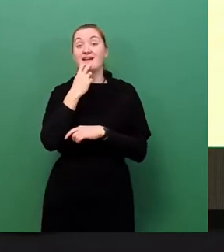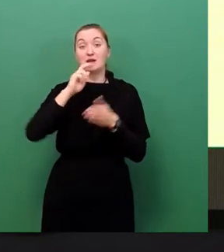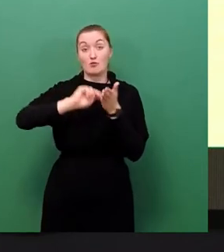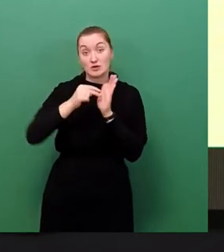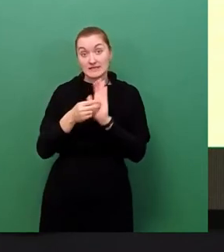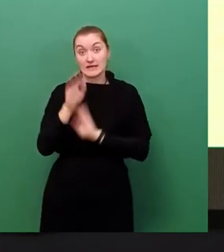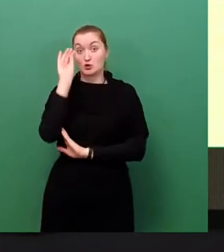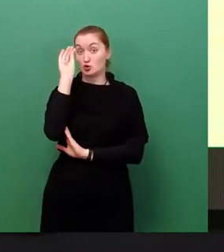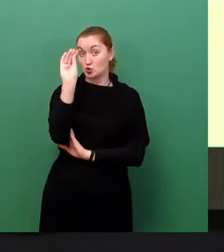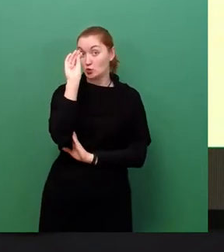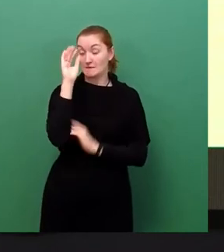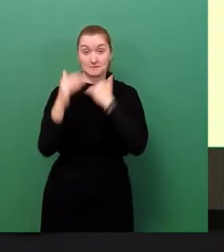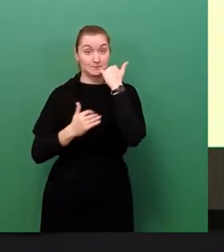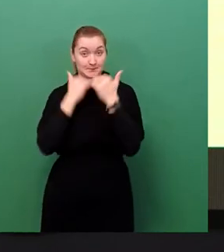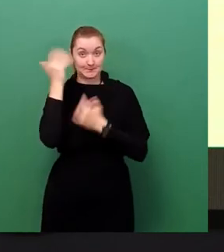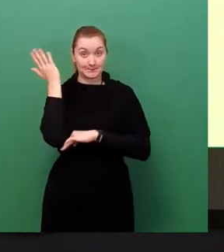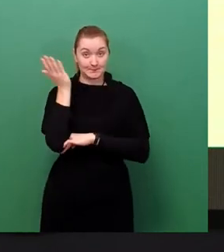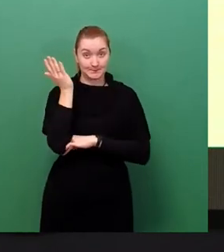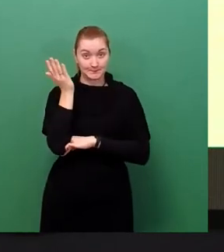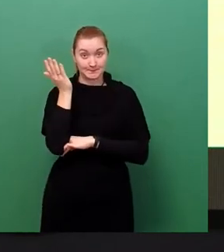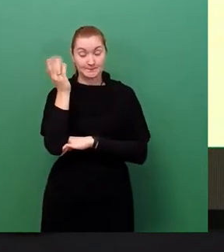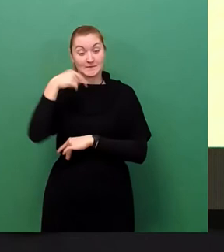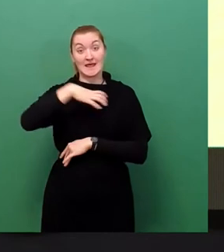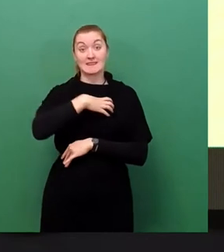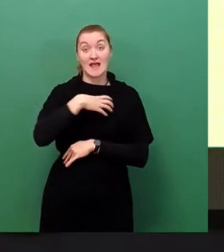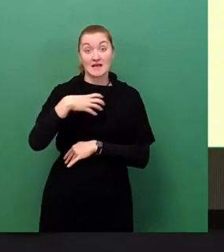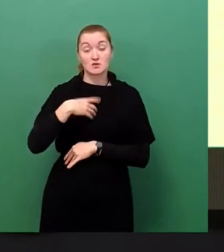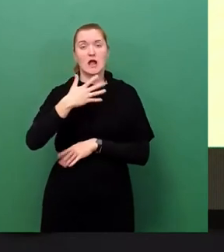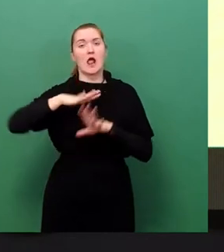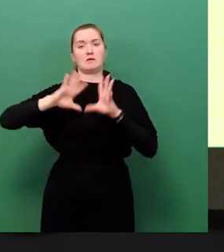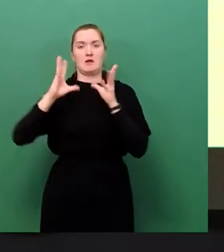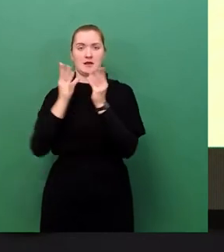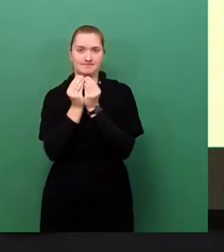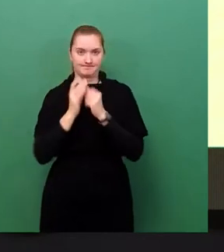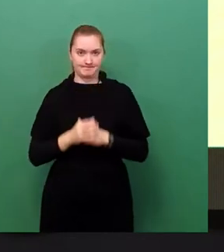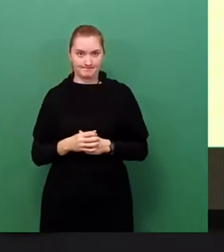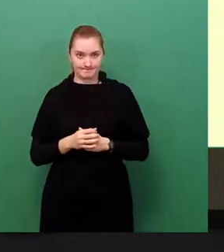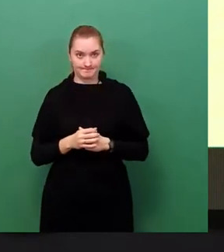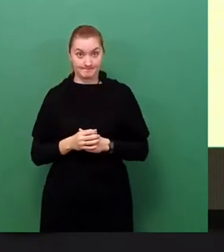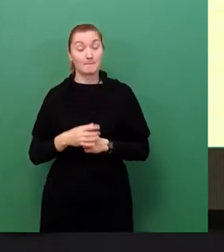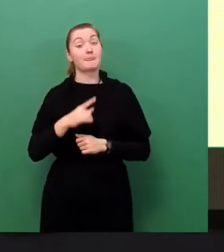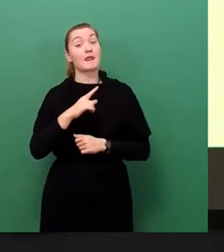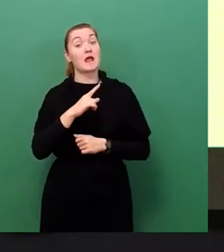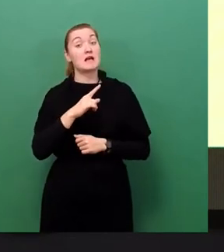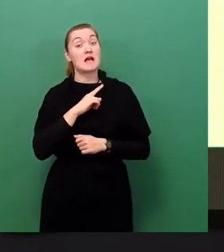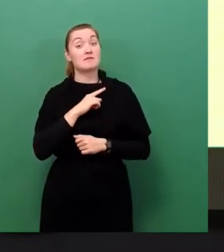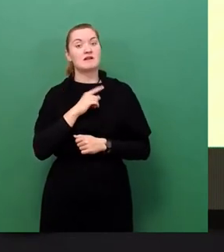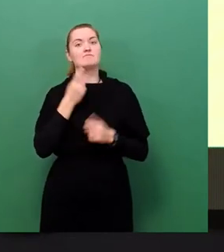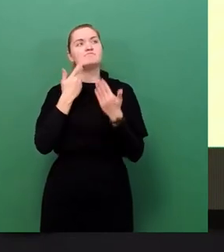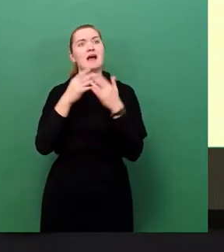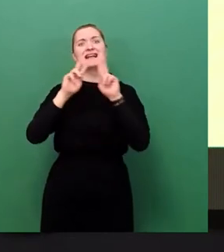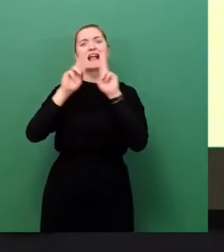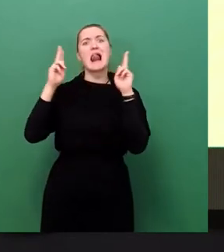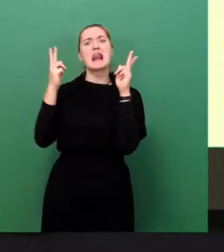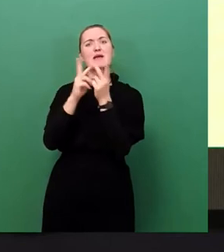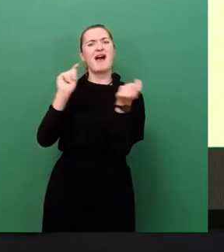reden, im Großen so wie das, was wir hier in Dresden machen müssen. Und ich möchte explizit nicht über Klimawandel reden. Ich möchte nicht